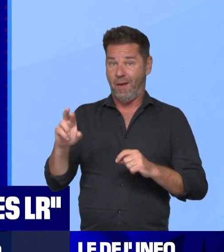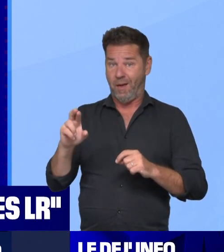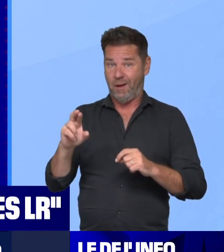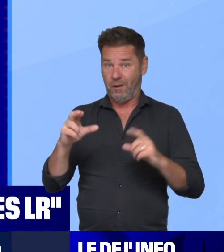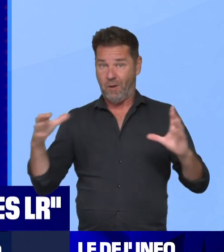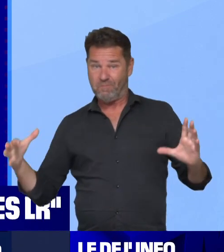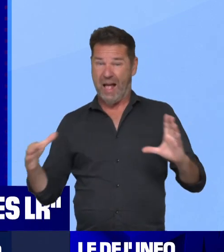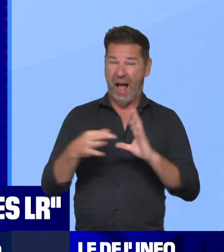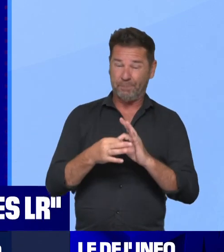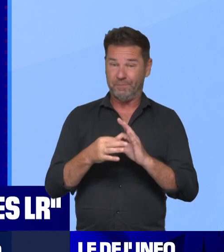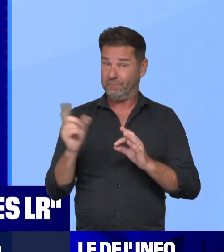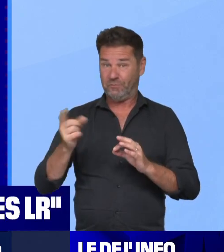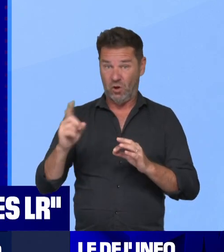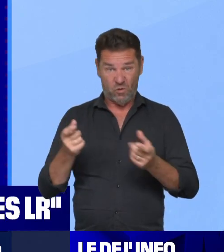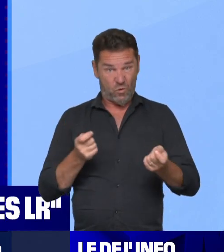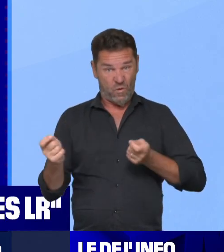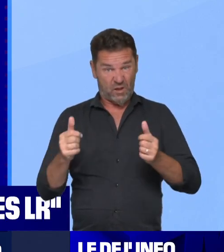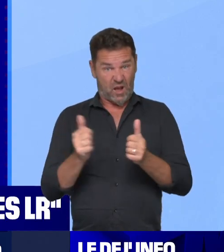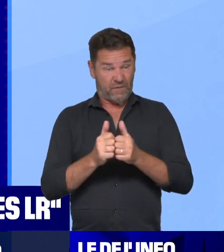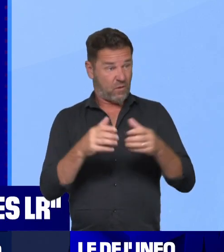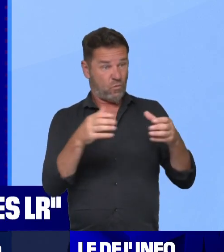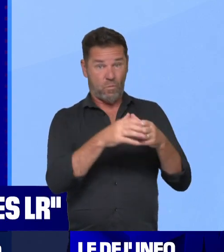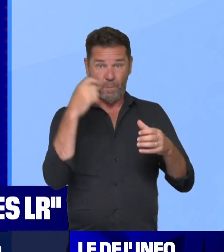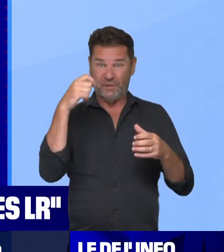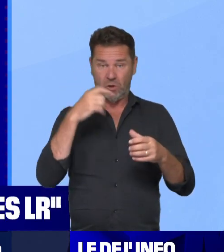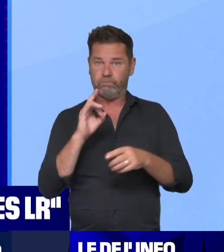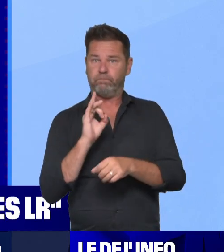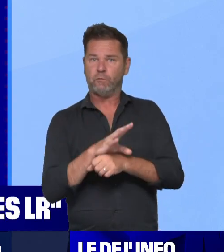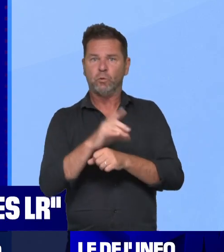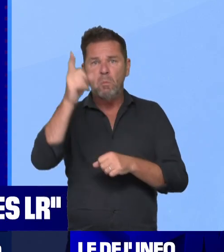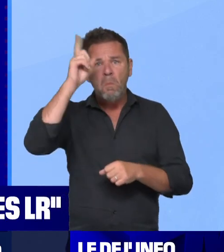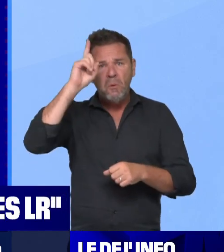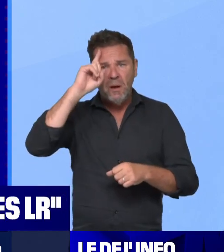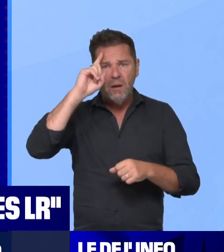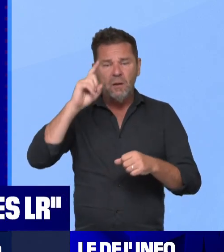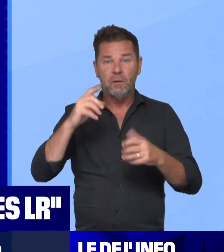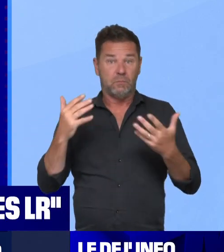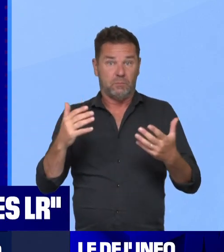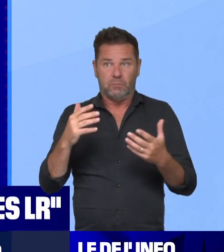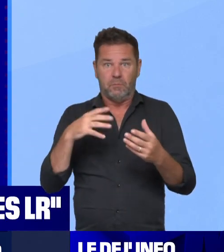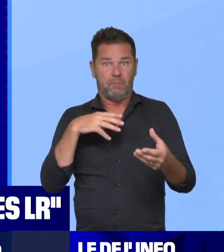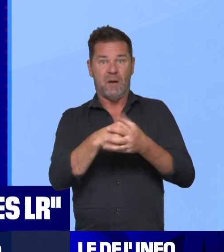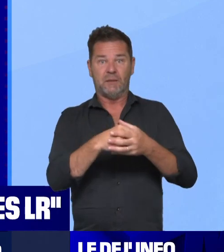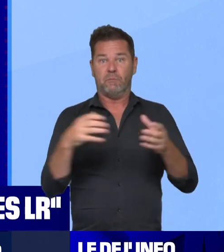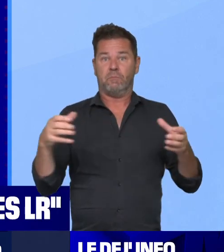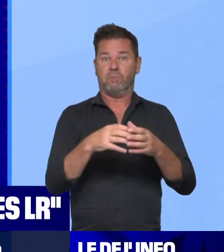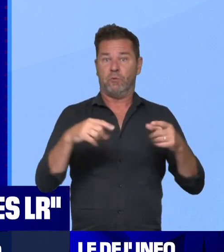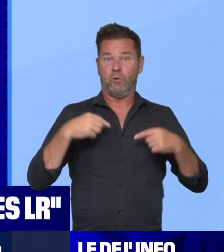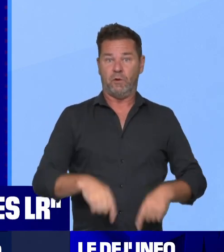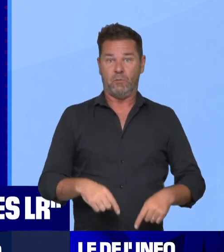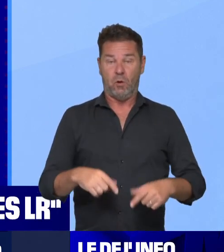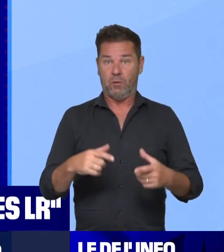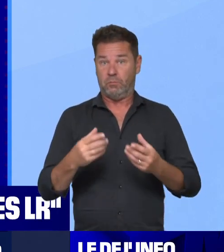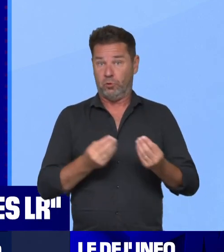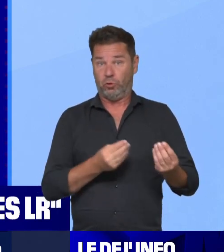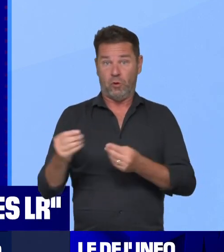dans un gouvernement avec le camp présidentiel. Pour une raison bien simple, c'est que dès lors que vous participez à un gouvernement, vous êtes pieds et poings liés,